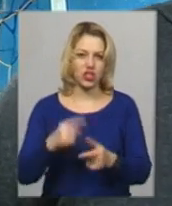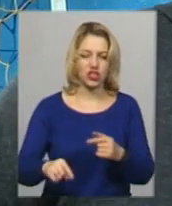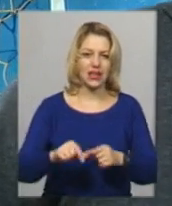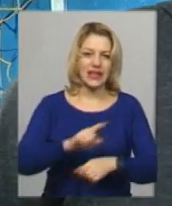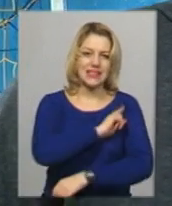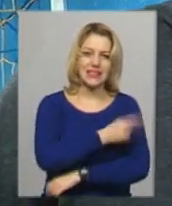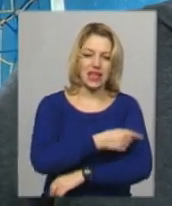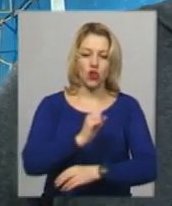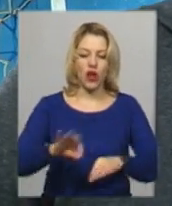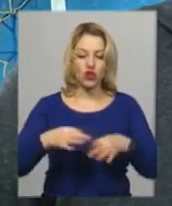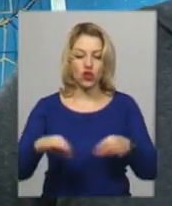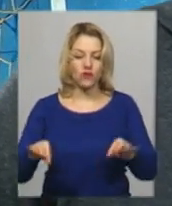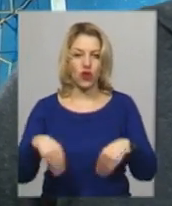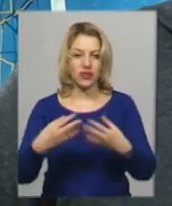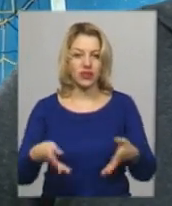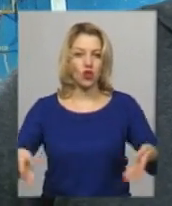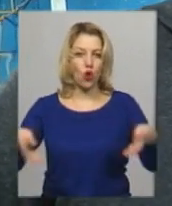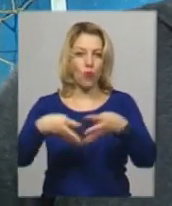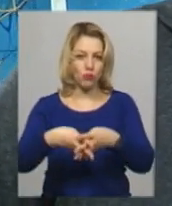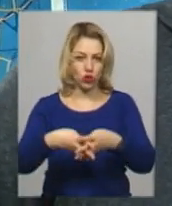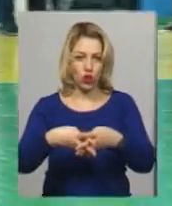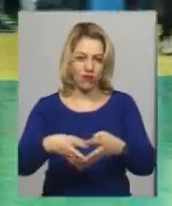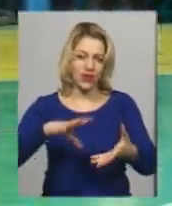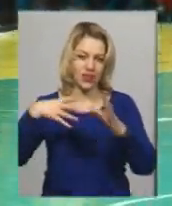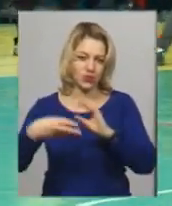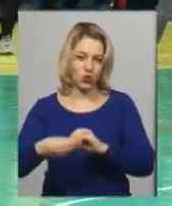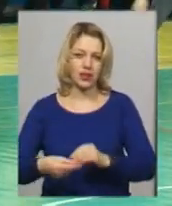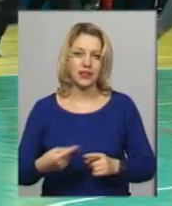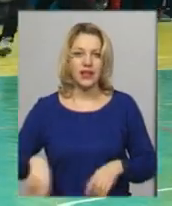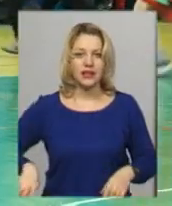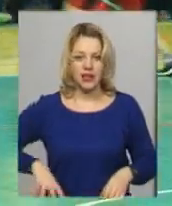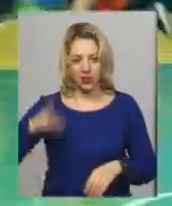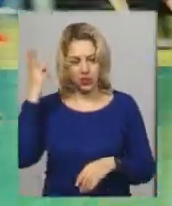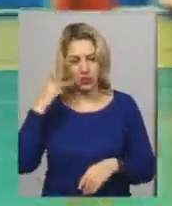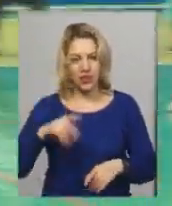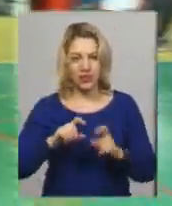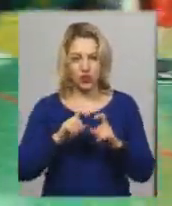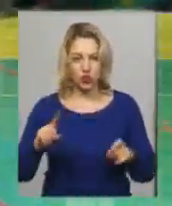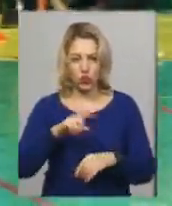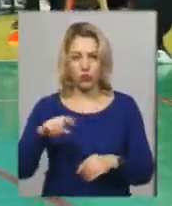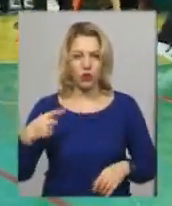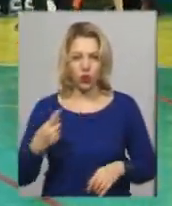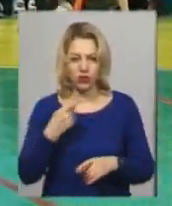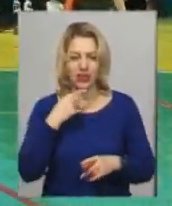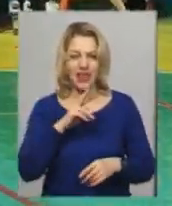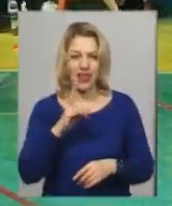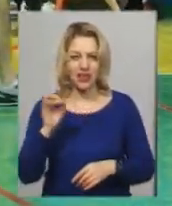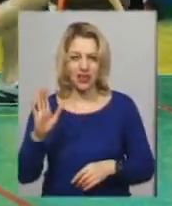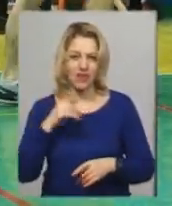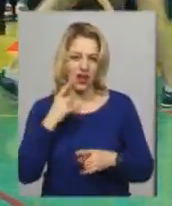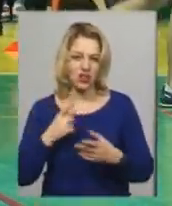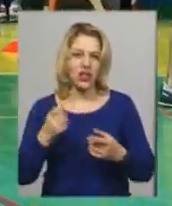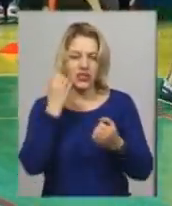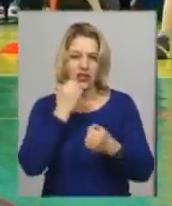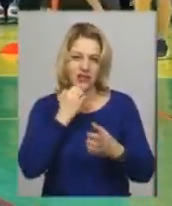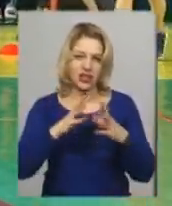а дозволяє дати комбінований результат. Директор Хмельницької ДІСШ-1 Василь Янків каже, завдяки безконтактному регбі